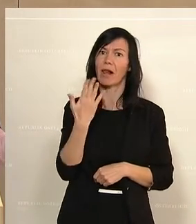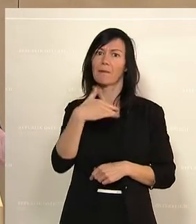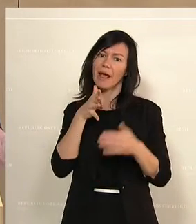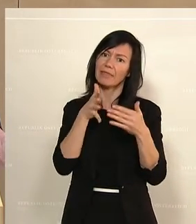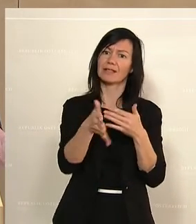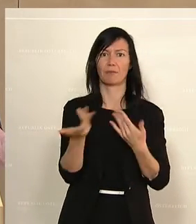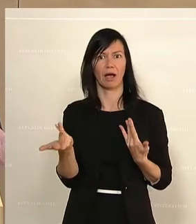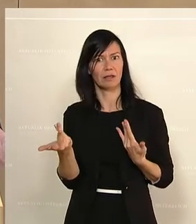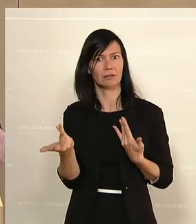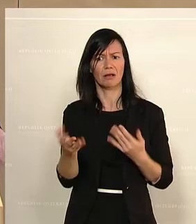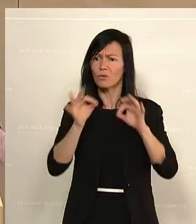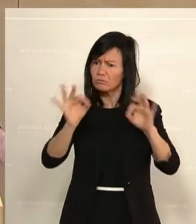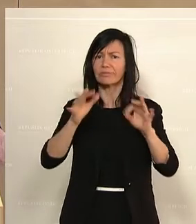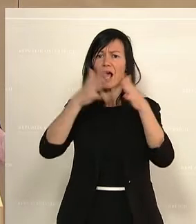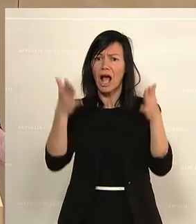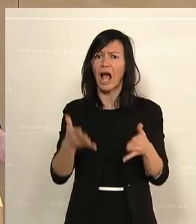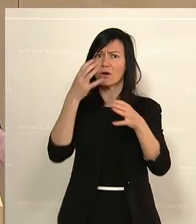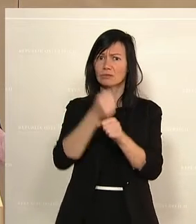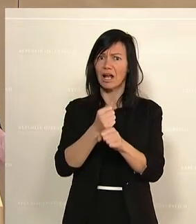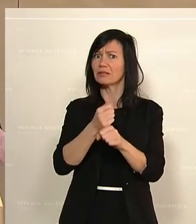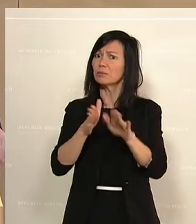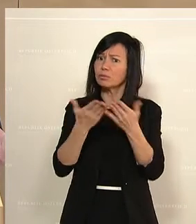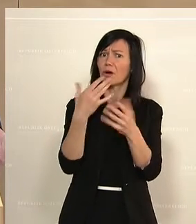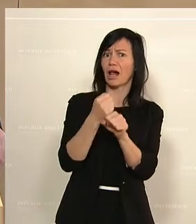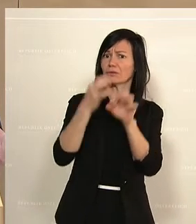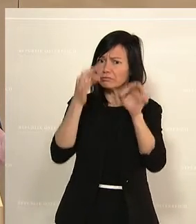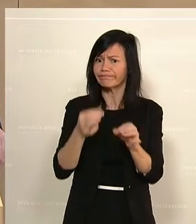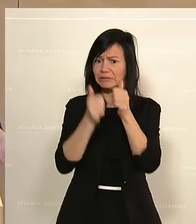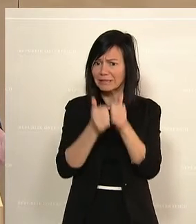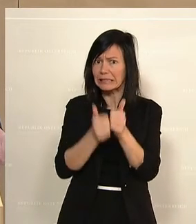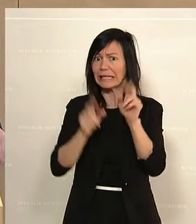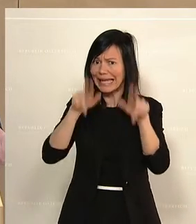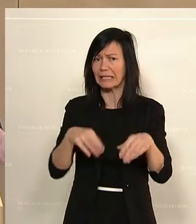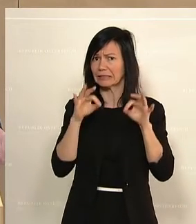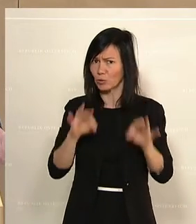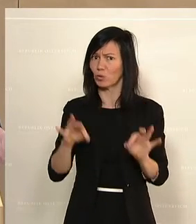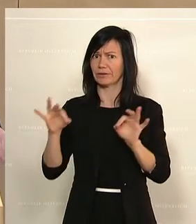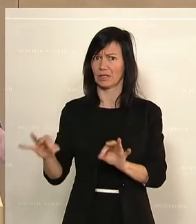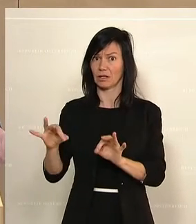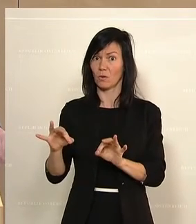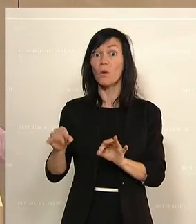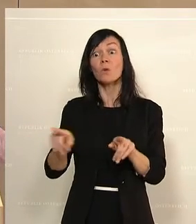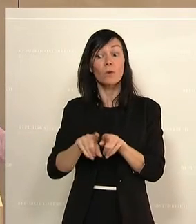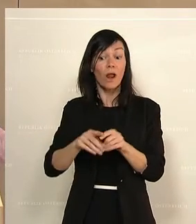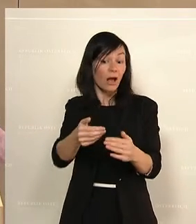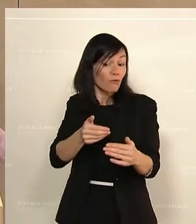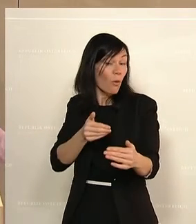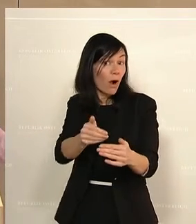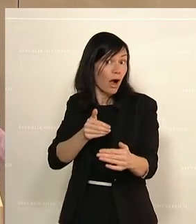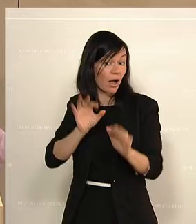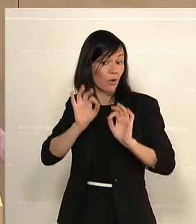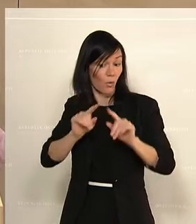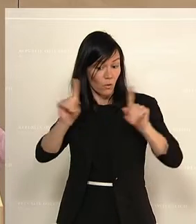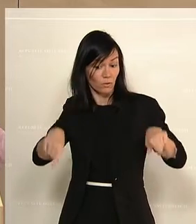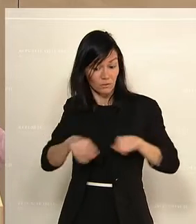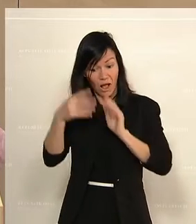haushaltsrechtlich korrekte Regierungsvorlagen und auch rechtskonforme Begutachtungsfristen, die es